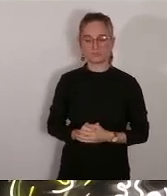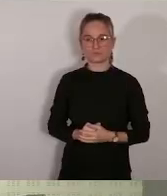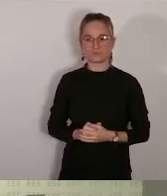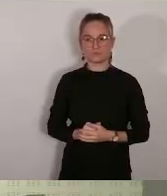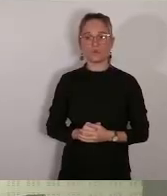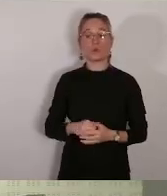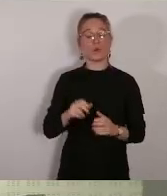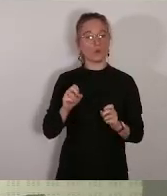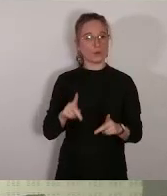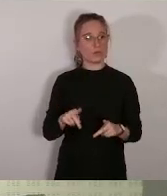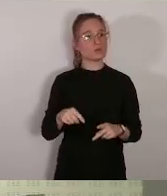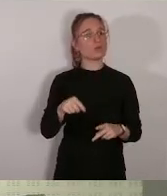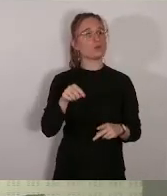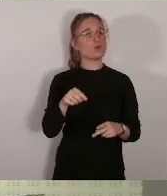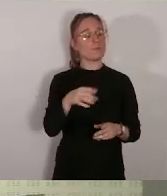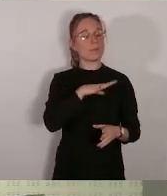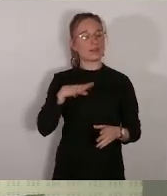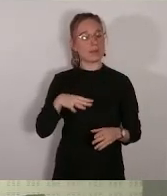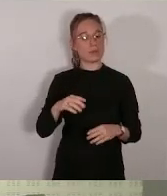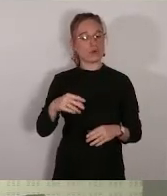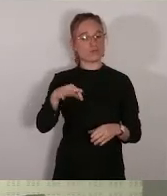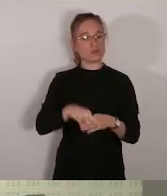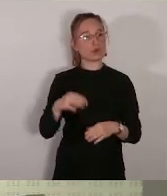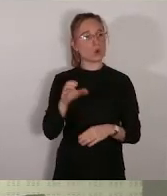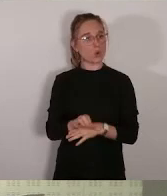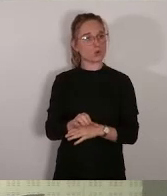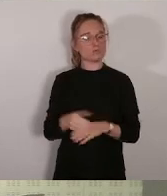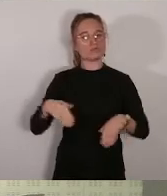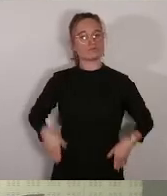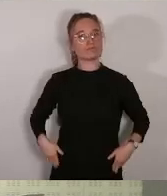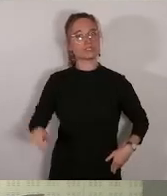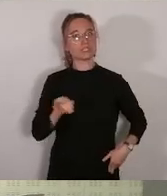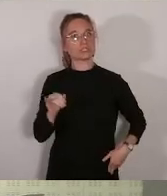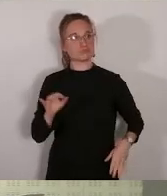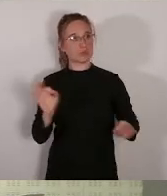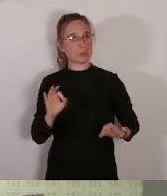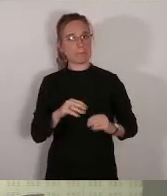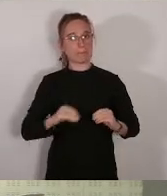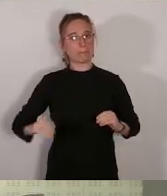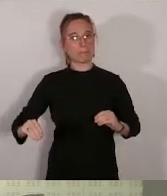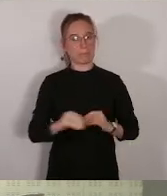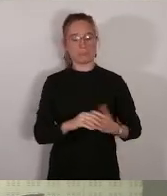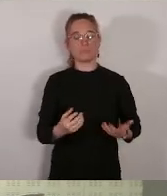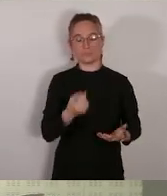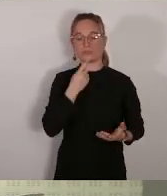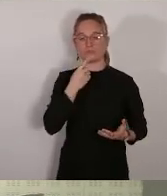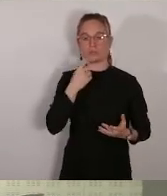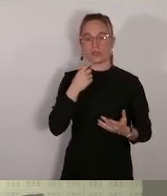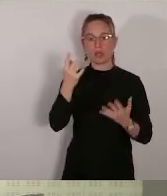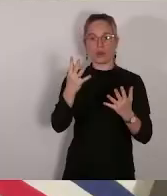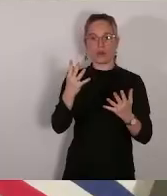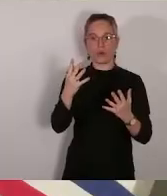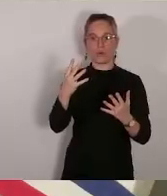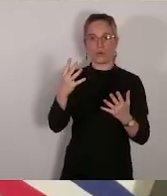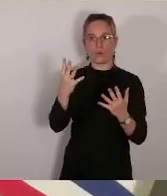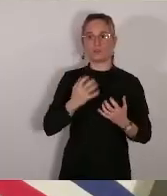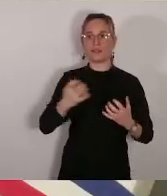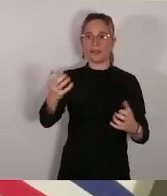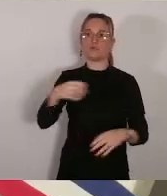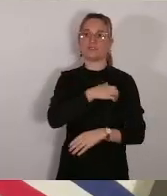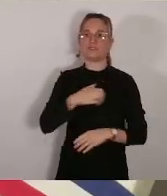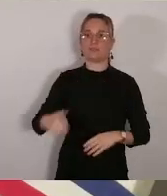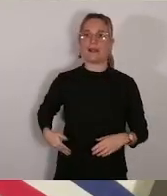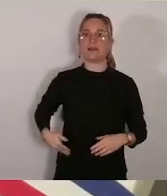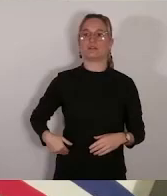vote contre. Y a-t-il des abstentions ? Non ? Et donc avis favorables du Conseil sur ce rapport numéro 1. Le rapport numéro 2, monsieur